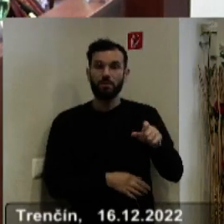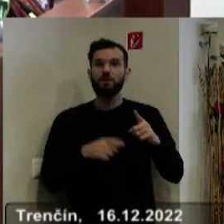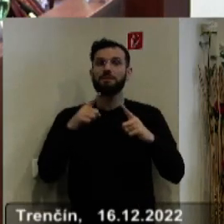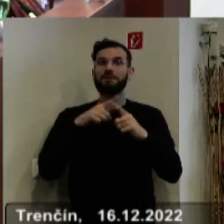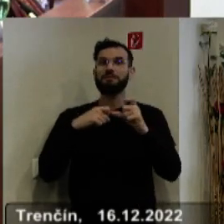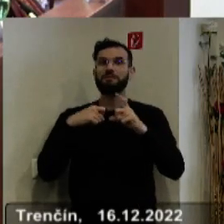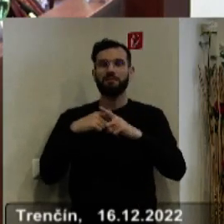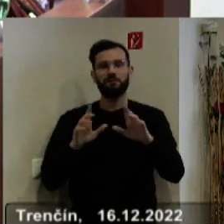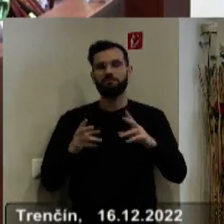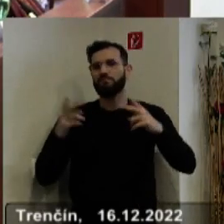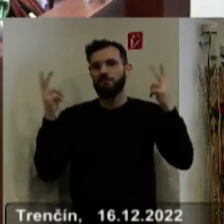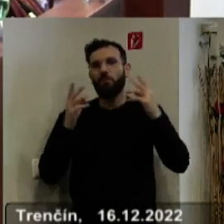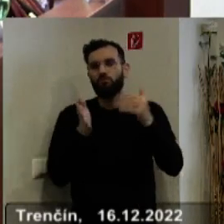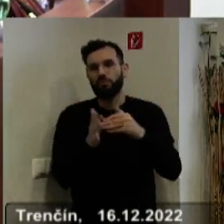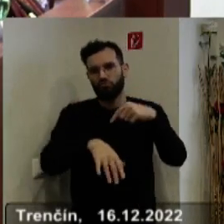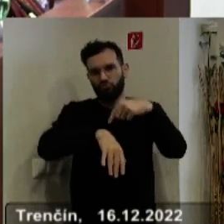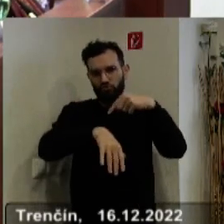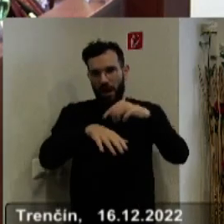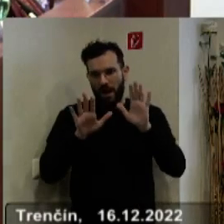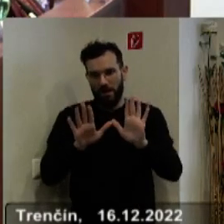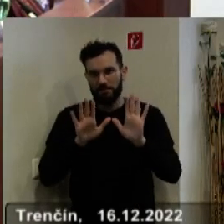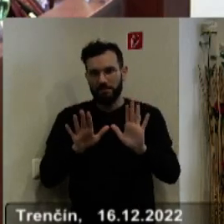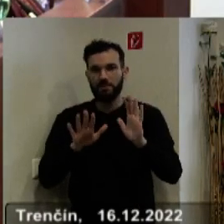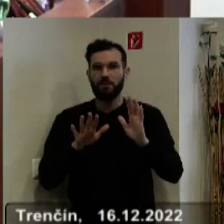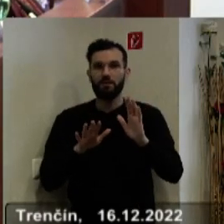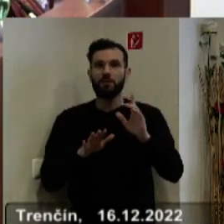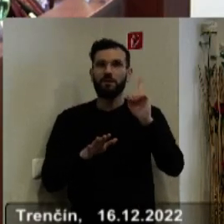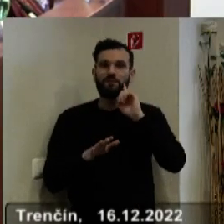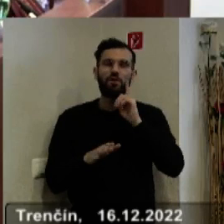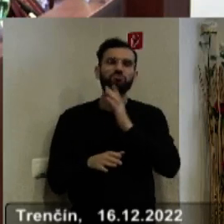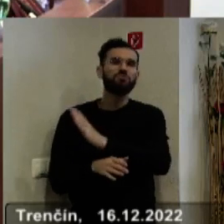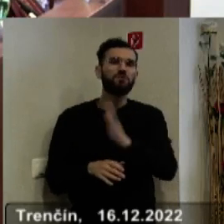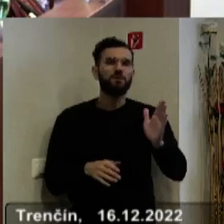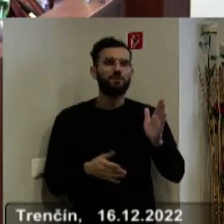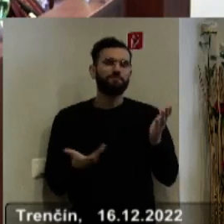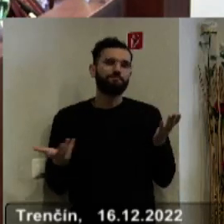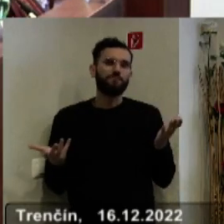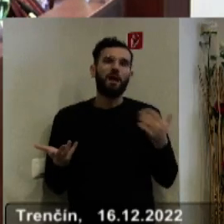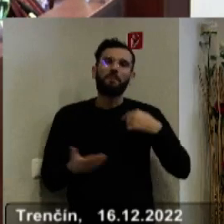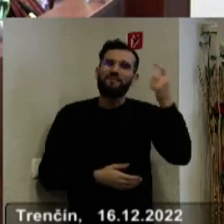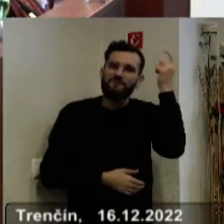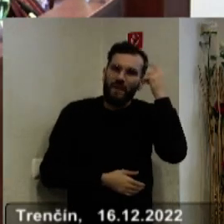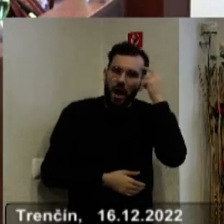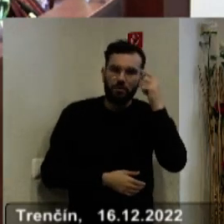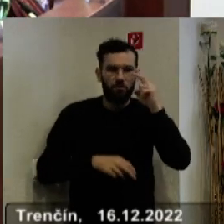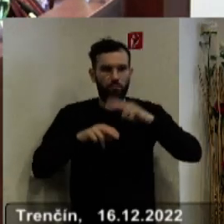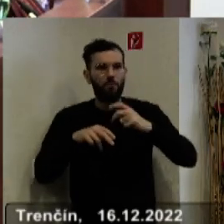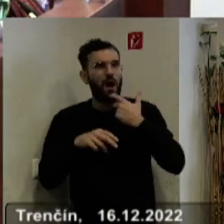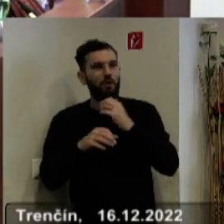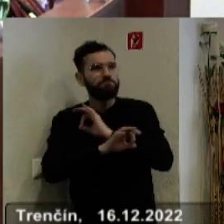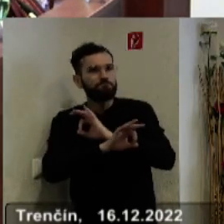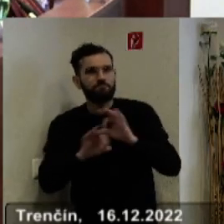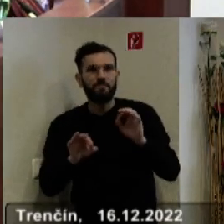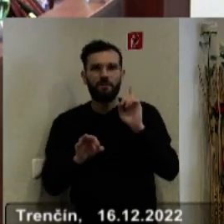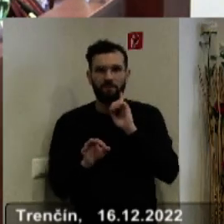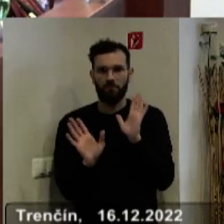a potrebujeme nejaký čas na to, aby sme, tak ako v každom inom klube, aby sme vedeli reagovať